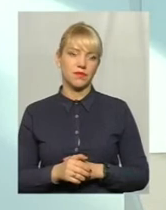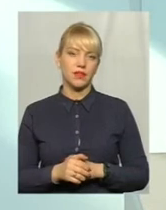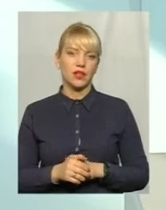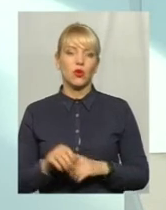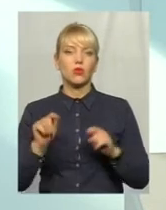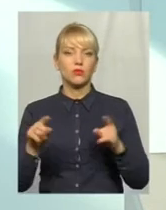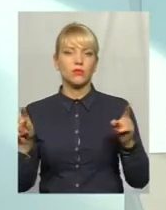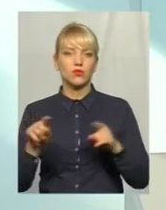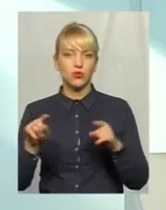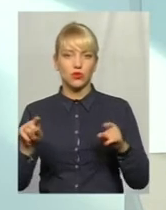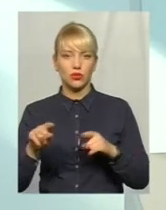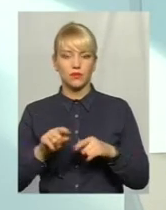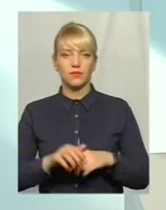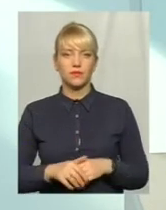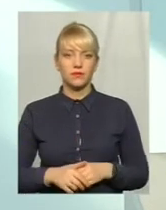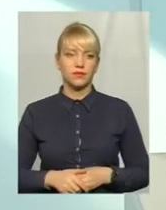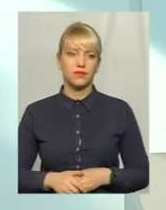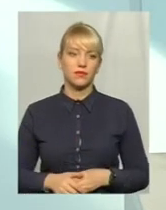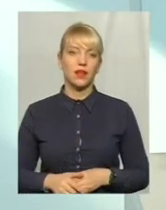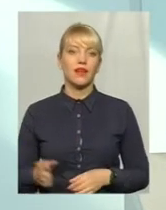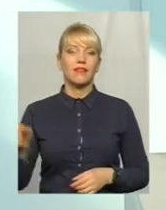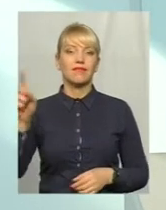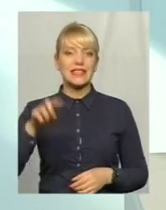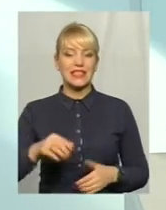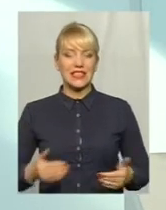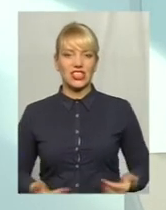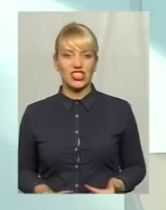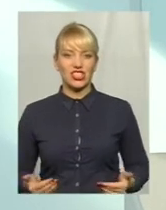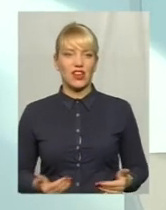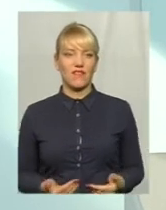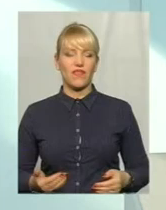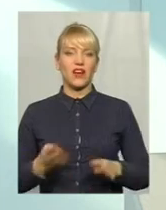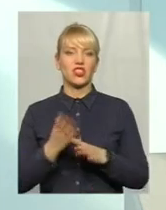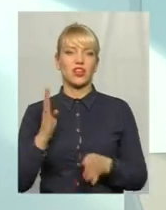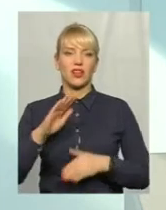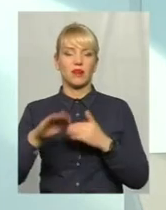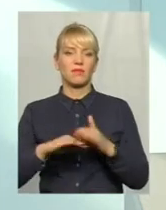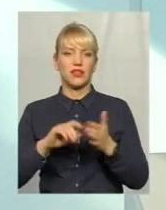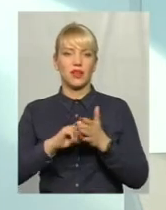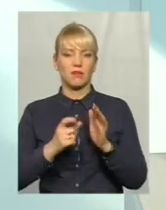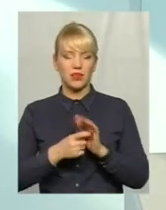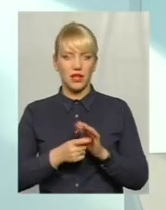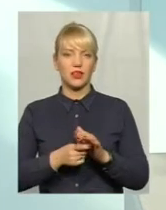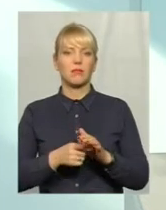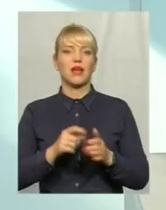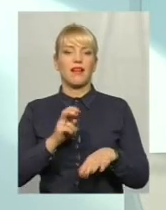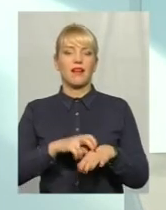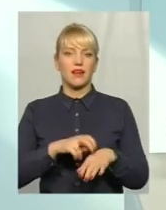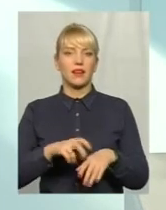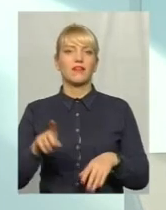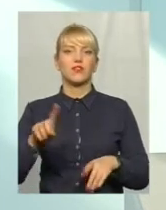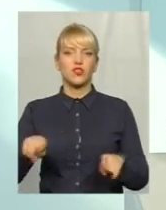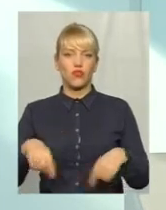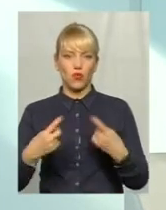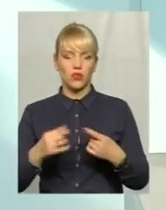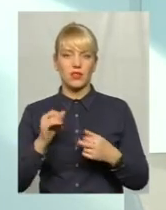Тому що, все-таки, жива черга під кабінетами лікарів створюється. Як правило, якщо хтось з